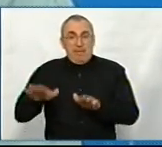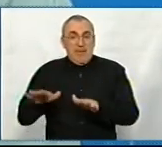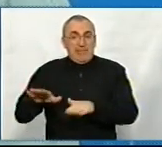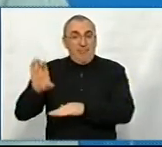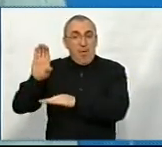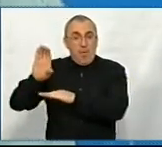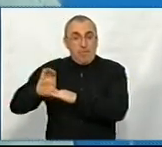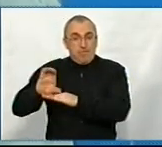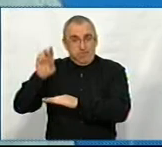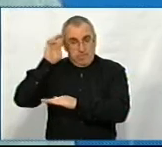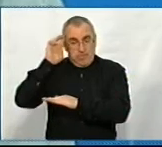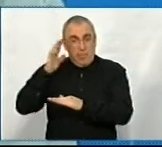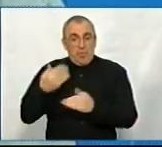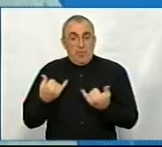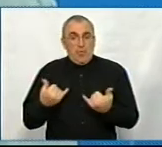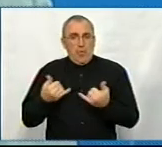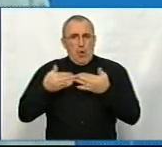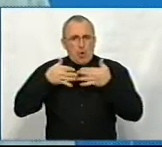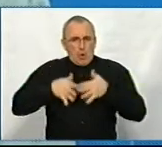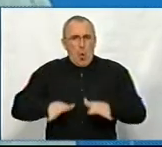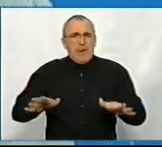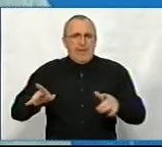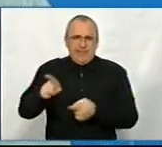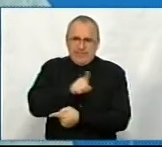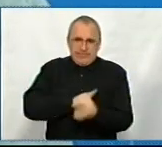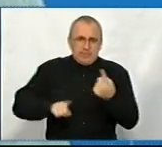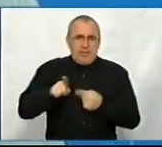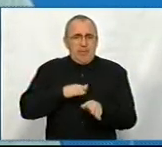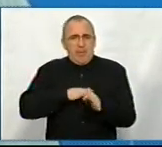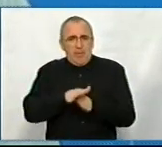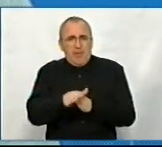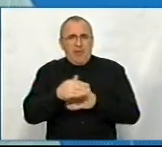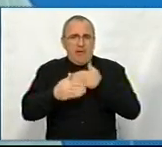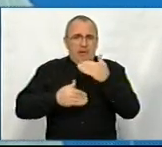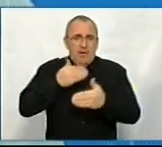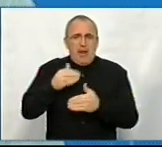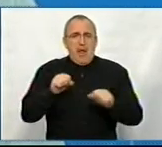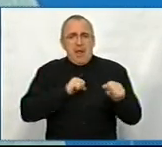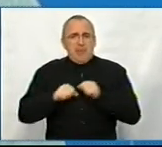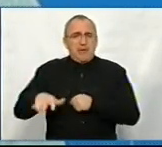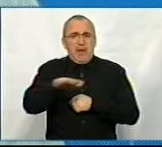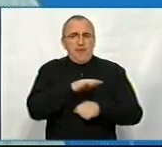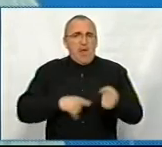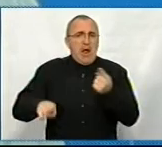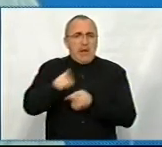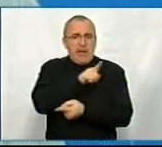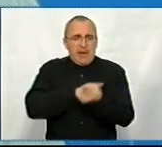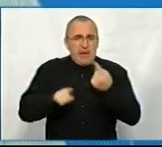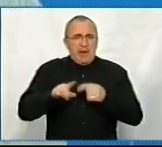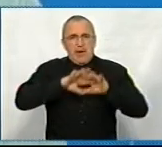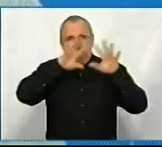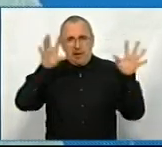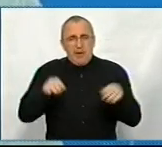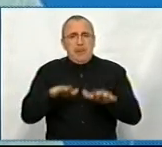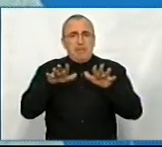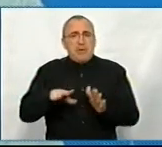області у цьому році вона зазнала докорінних змін через впровадження чергового етапу адміністративно-територіальної реформи. загальна кількість